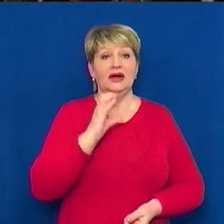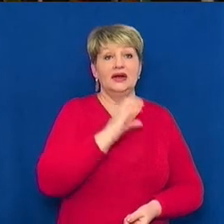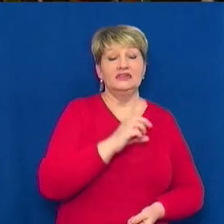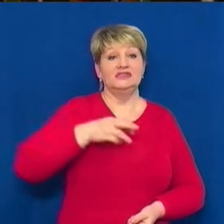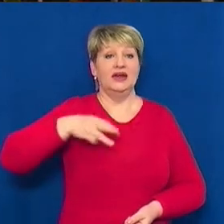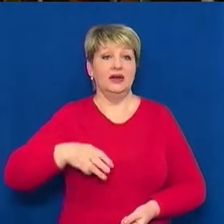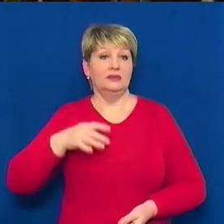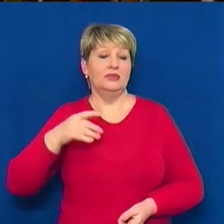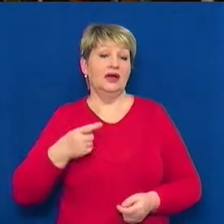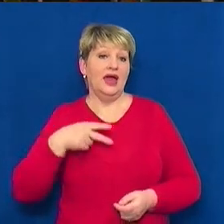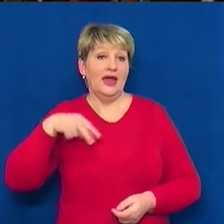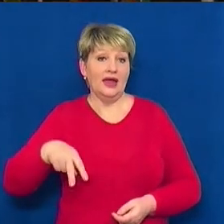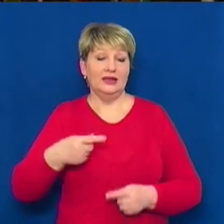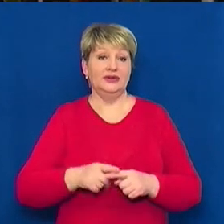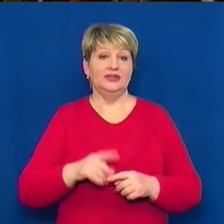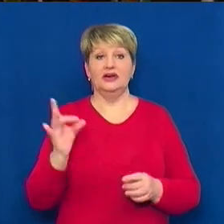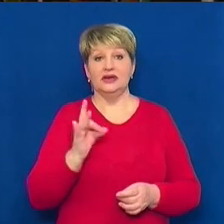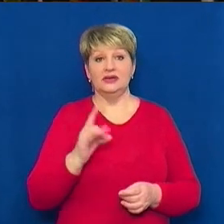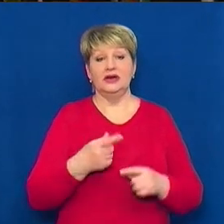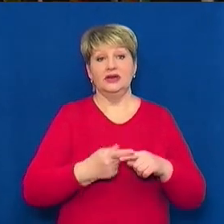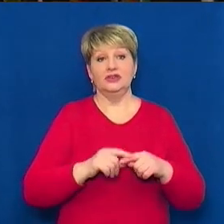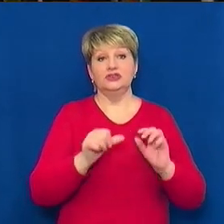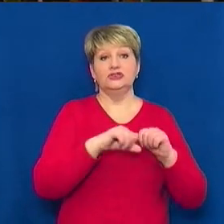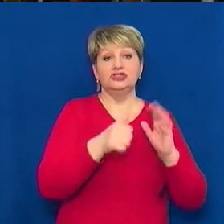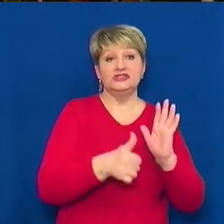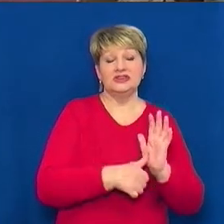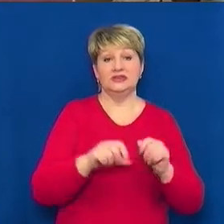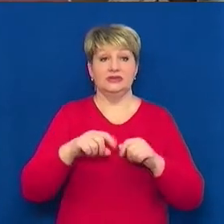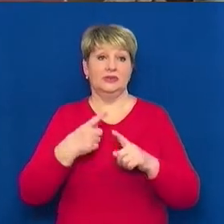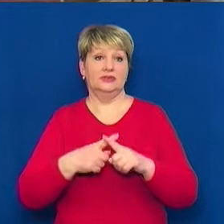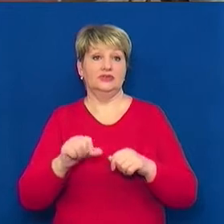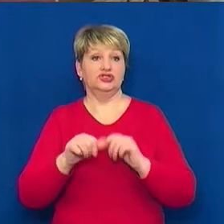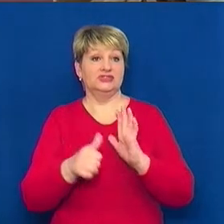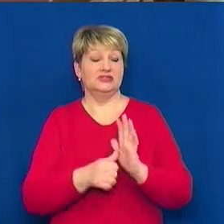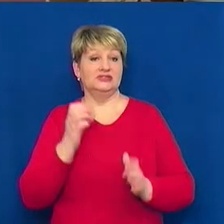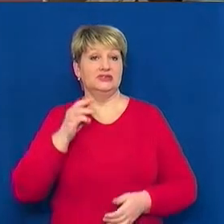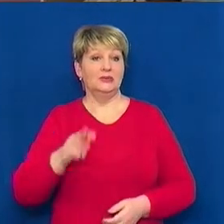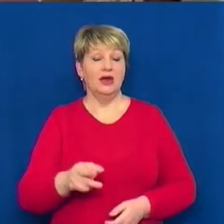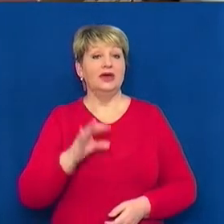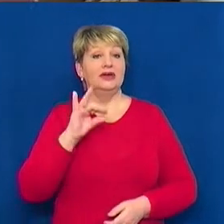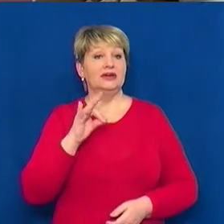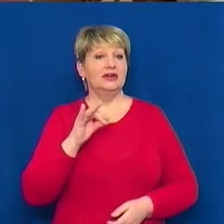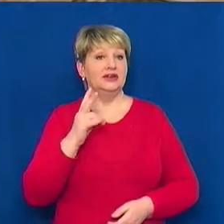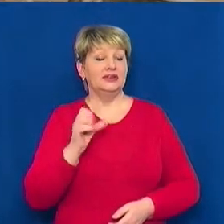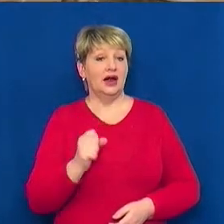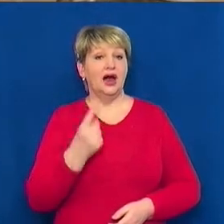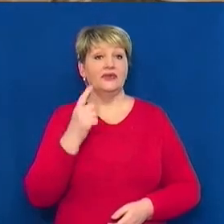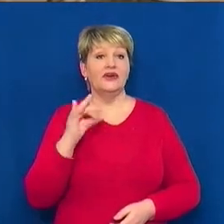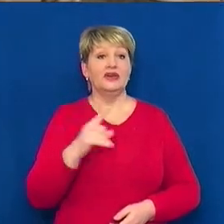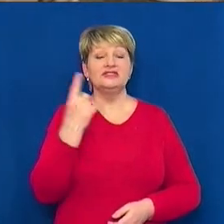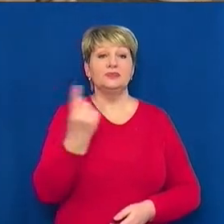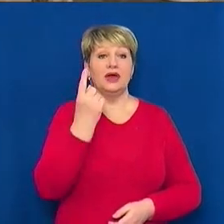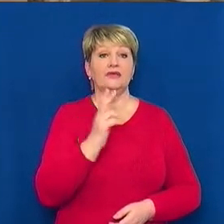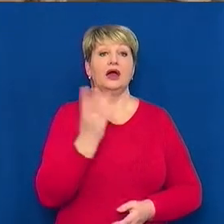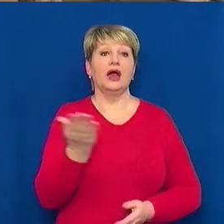різних розмірів. Стандартна, класична, 16х16 см». Ірина Бойко – одна із перших клієнток кравчині, яка прийшла